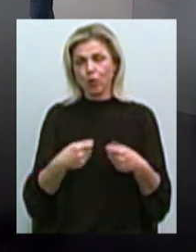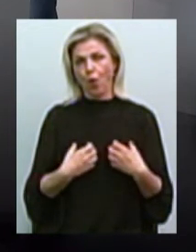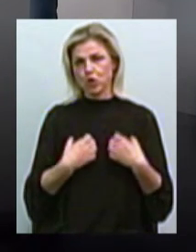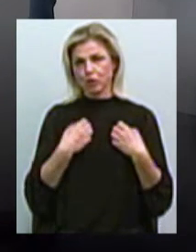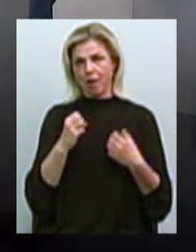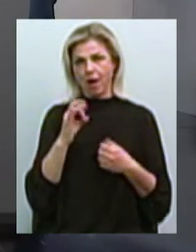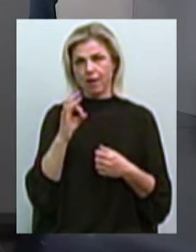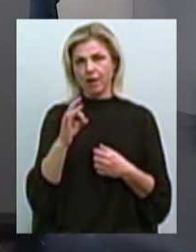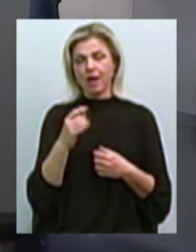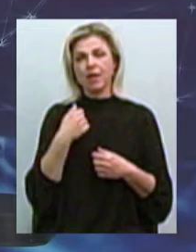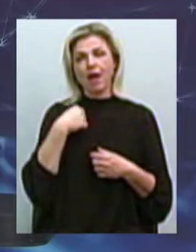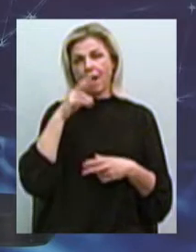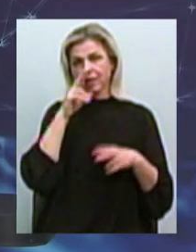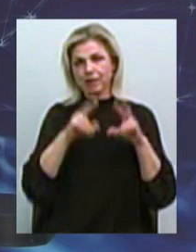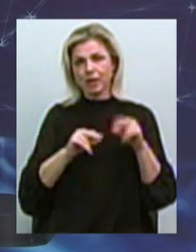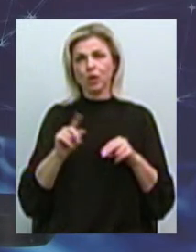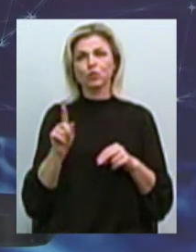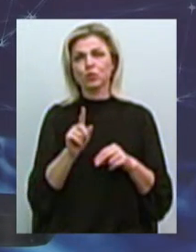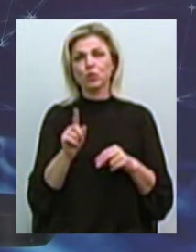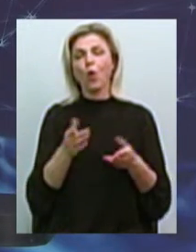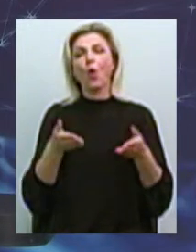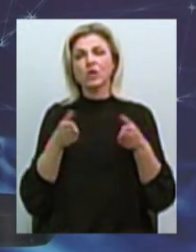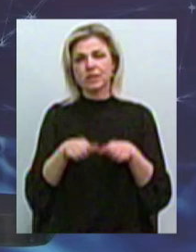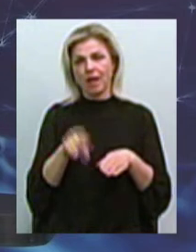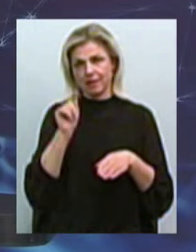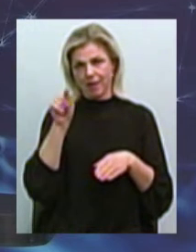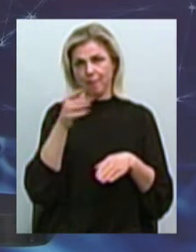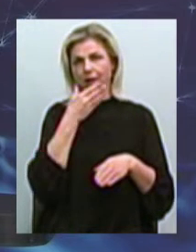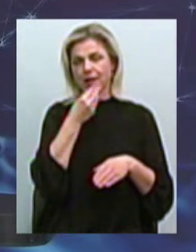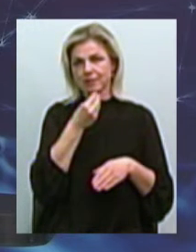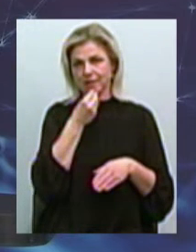Я надеюсь, як-то вже все-таки останеться там красиво.